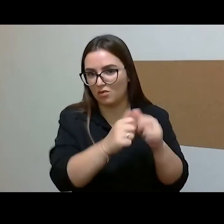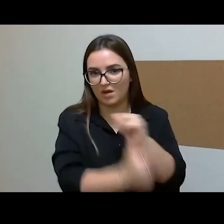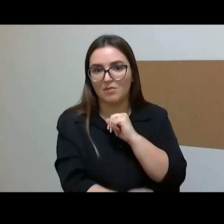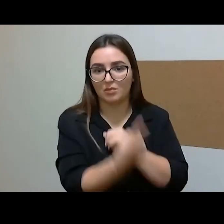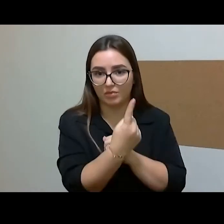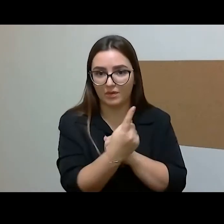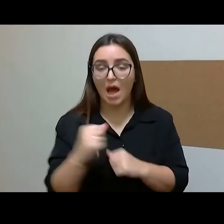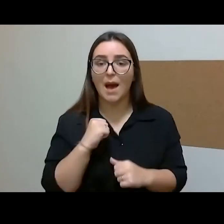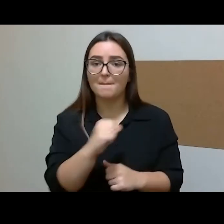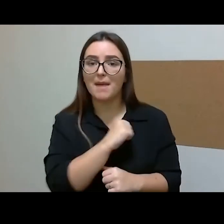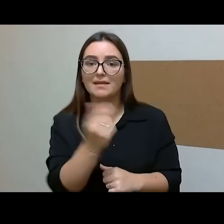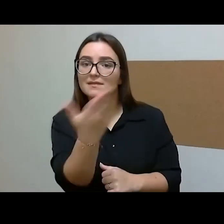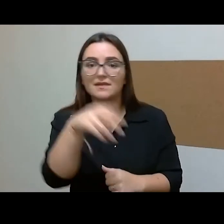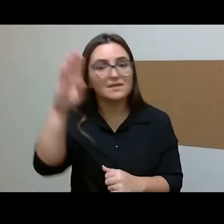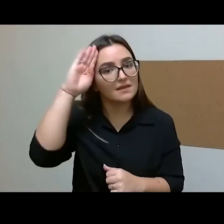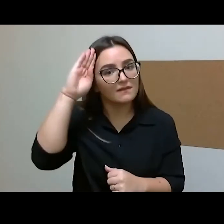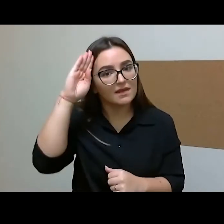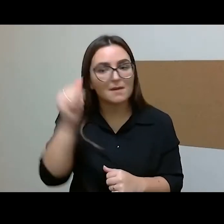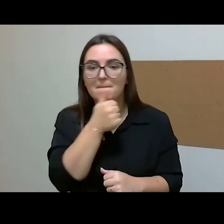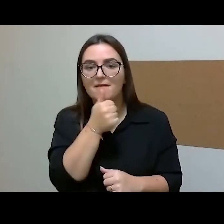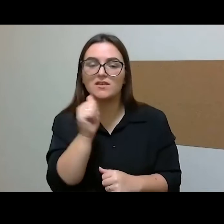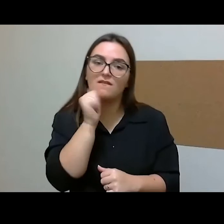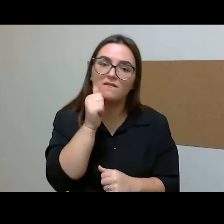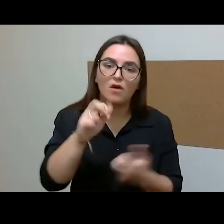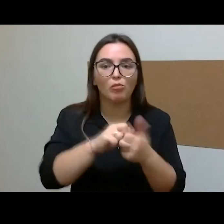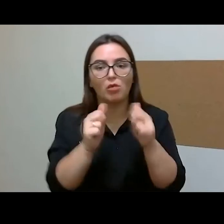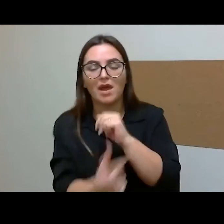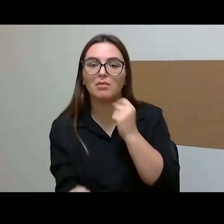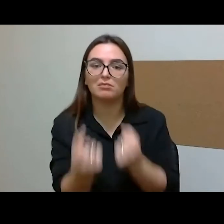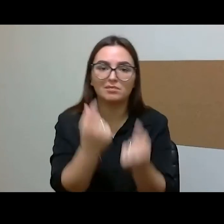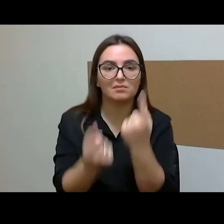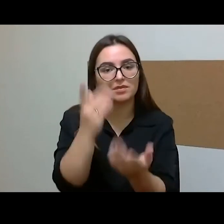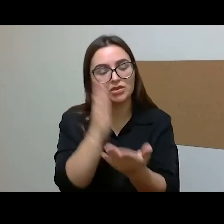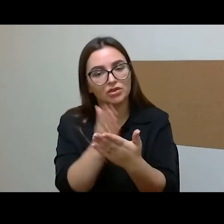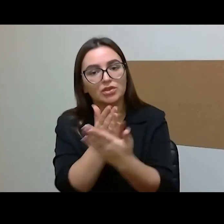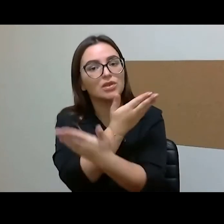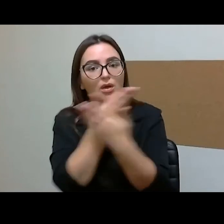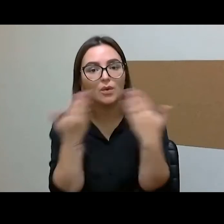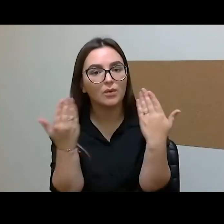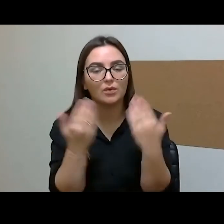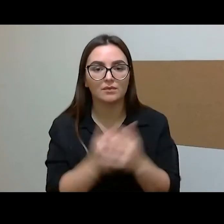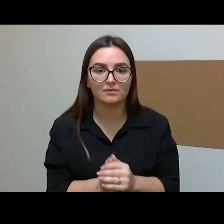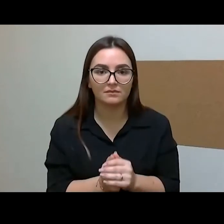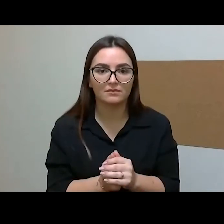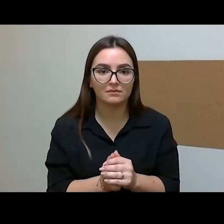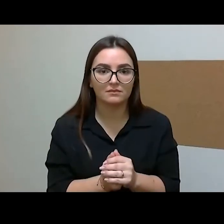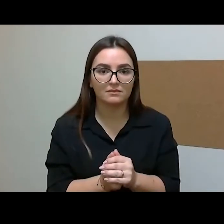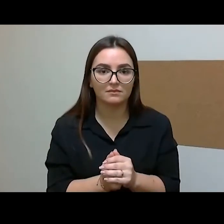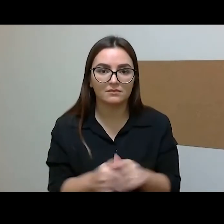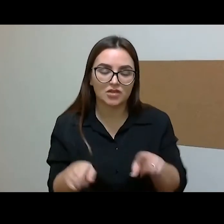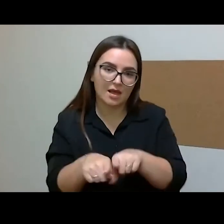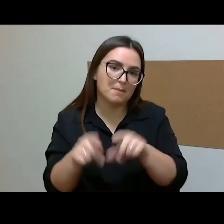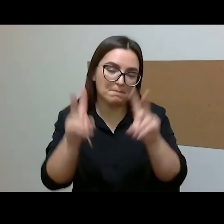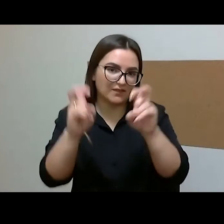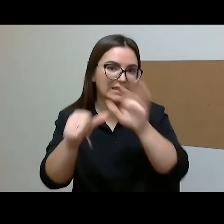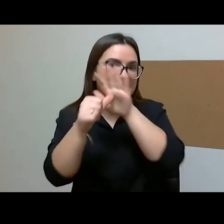kasdien susidurėt su konkrečiais, paš kokiais tridžiais, trukdžiais? Ir aš tai vadinčiau, diskriminaciją, aš jau